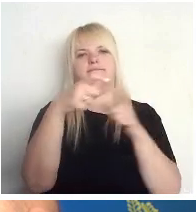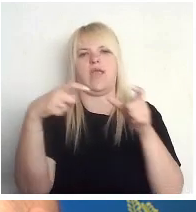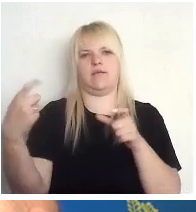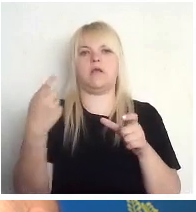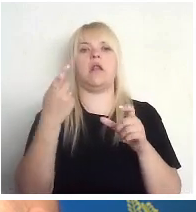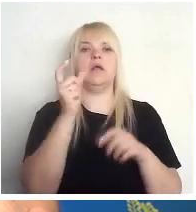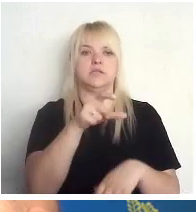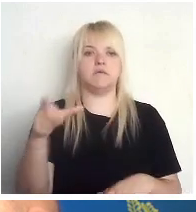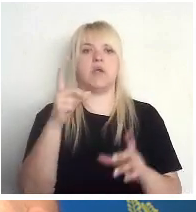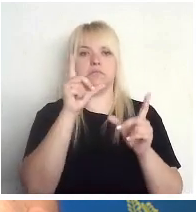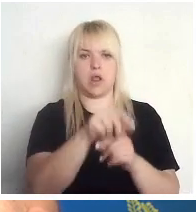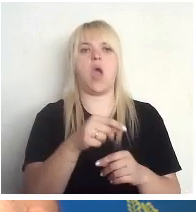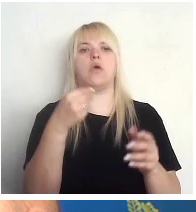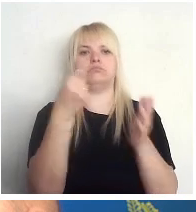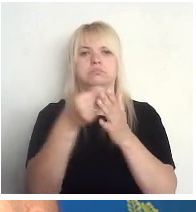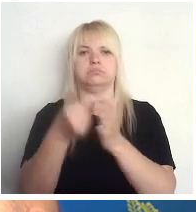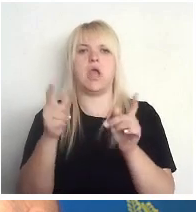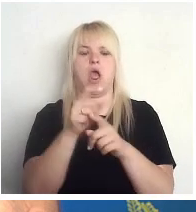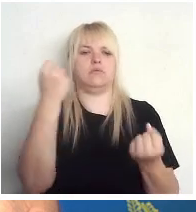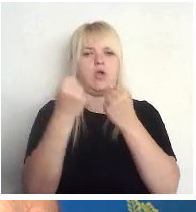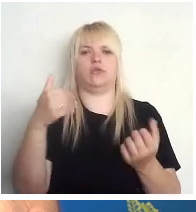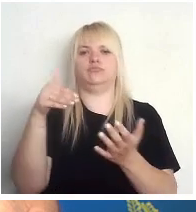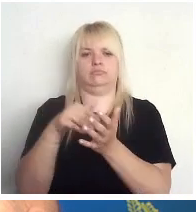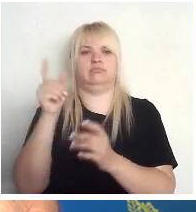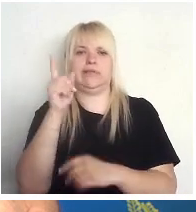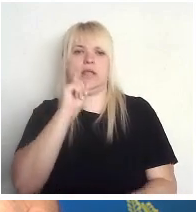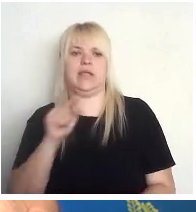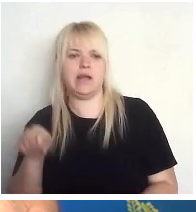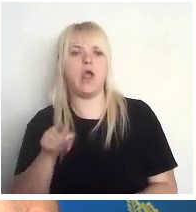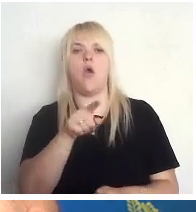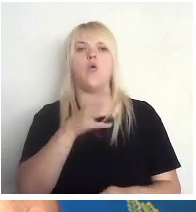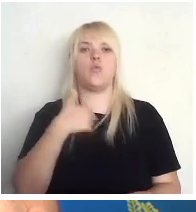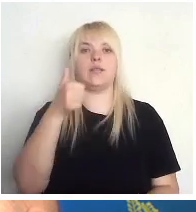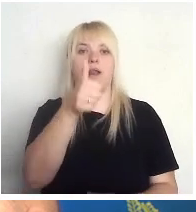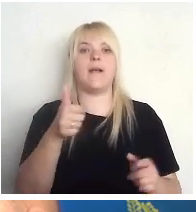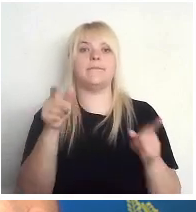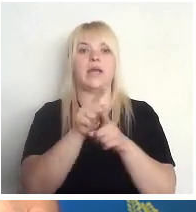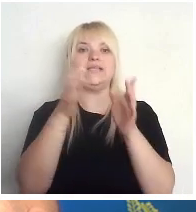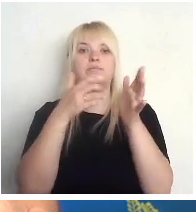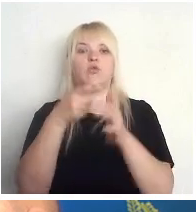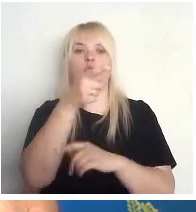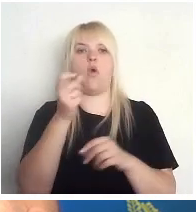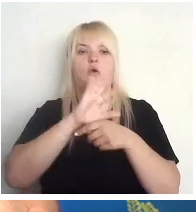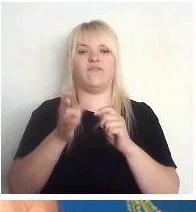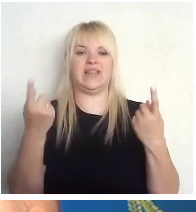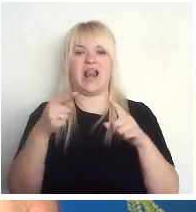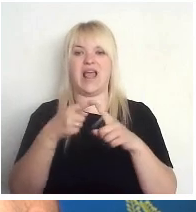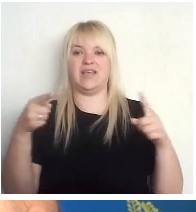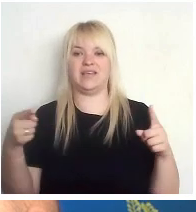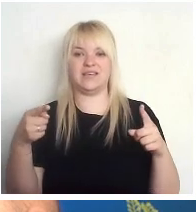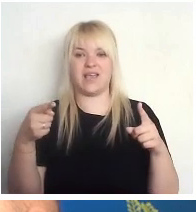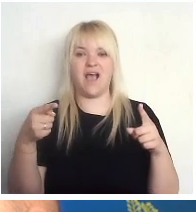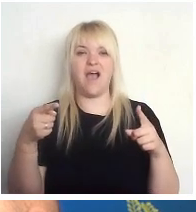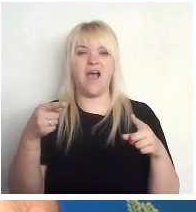brauc un iepērkās, un tur ir arī mašīnas var, kur novietot. Tad arī tiek ļoti labi izmantot šī te COVID laikā, uzstādītie